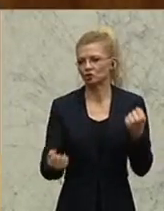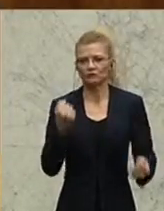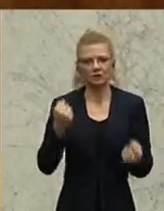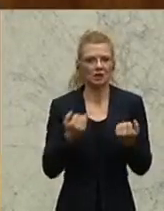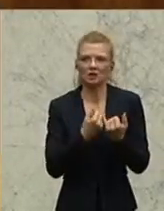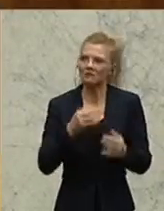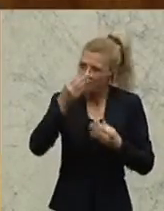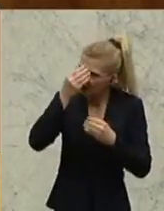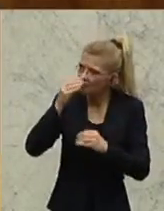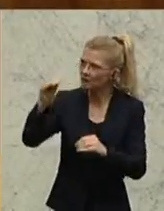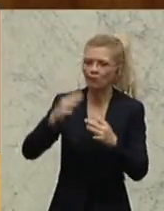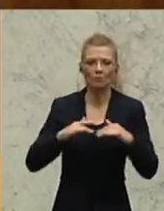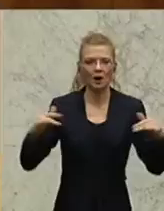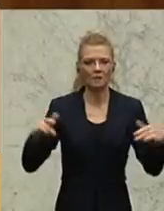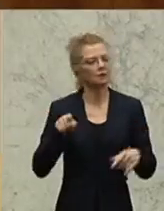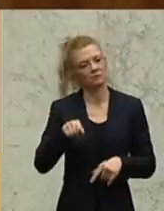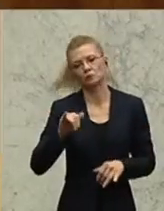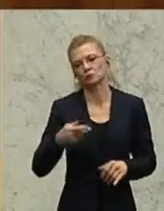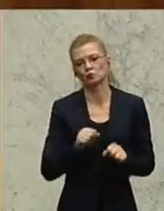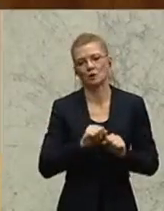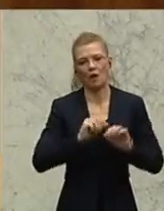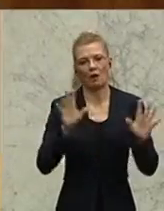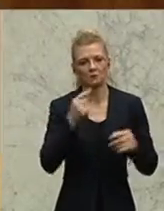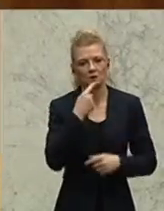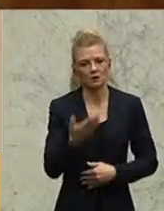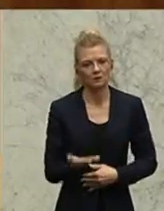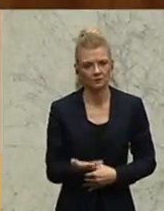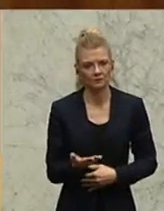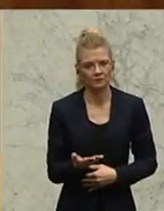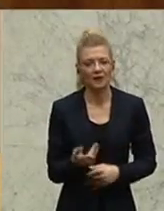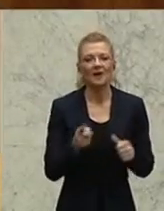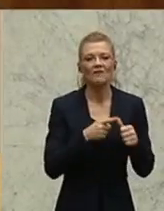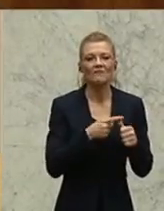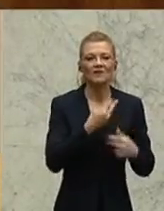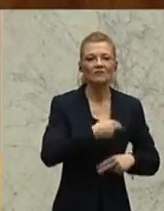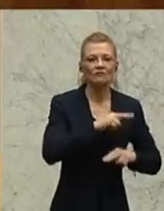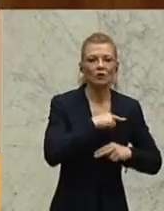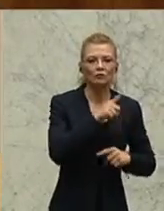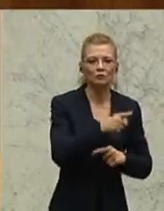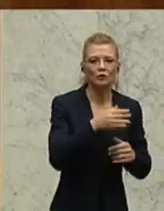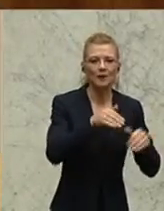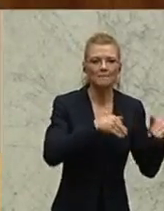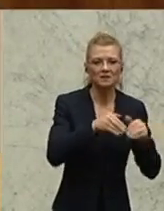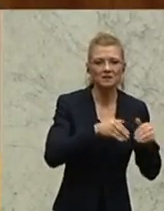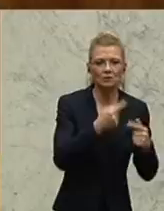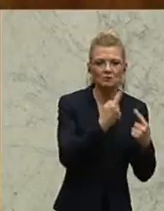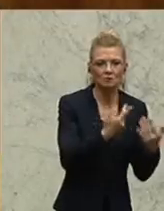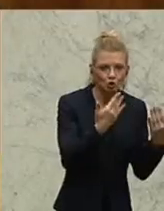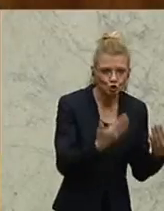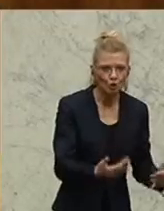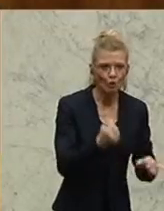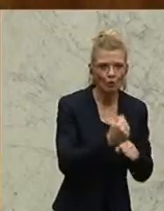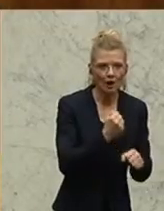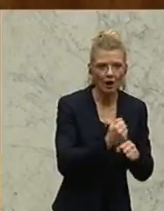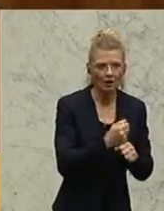muss hier auch klar angesprochen werden. Denn wenn hier die zuständigen Ministerien so agieren, einfach frei